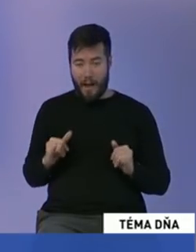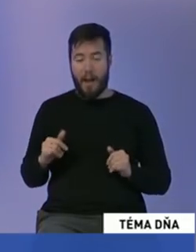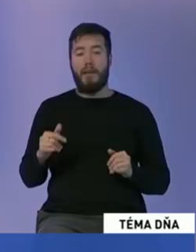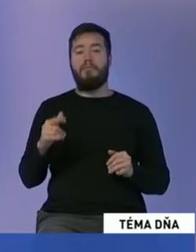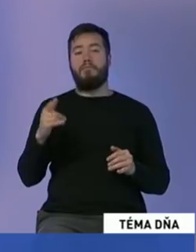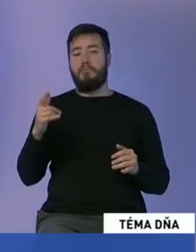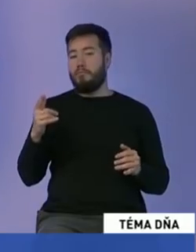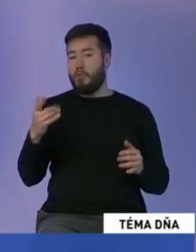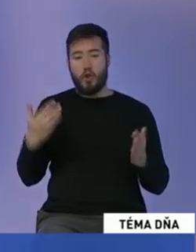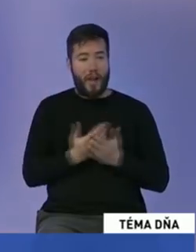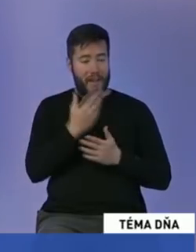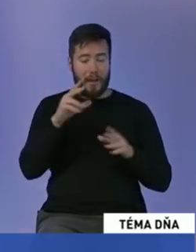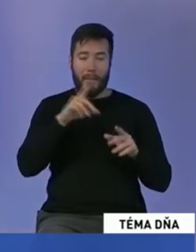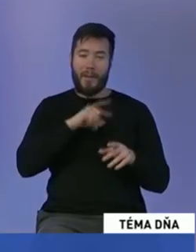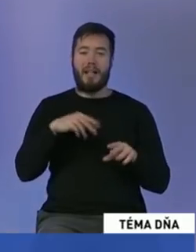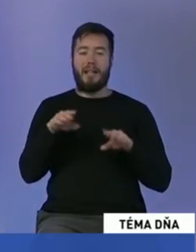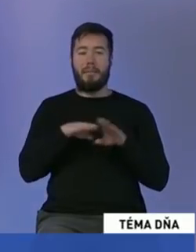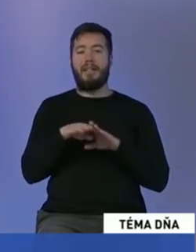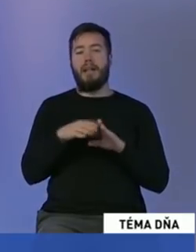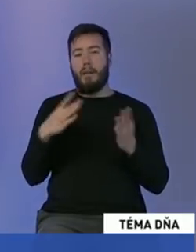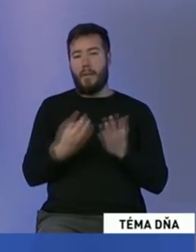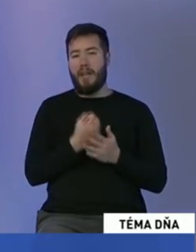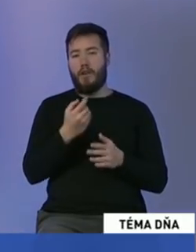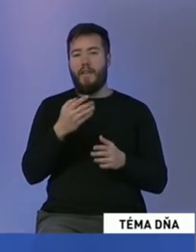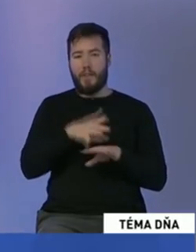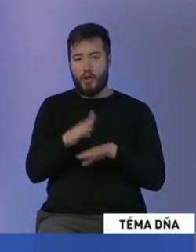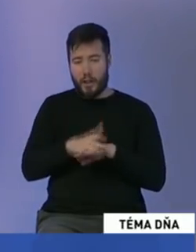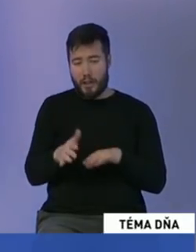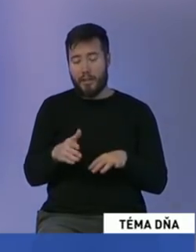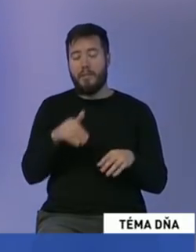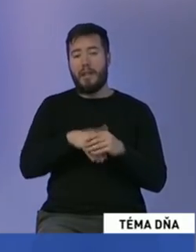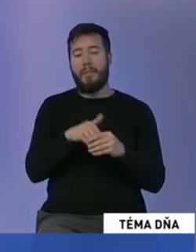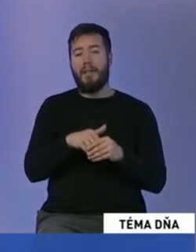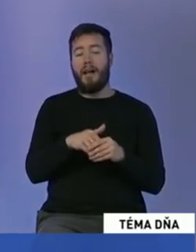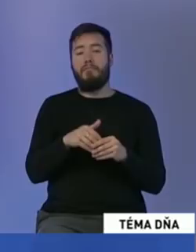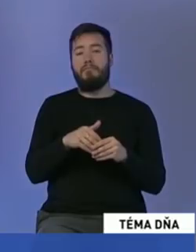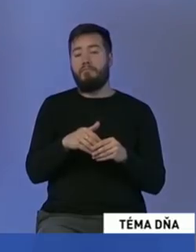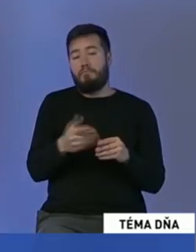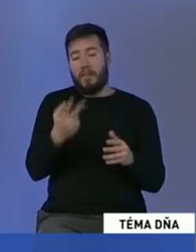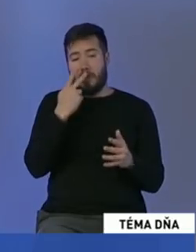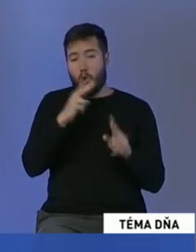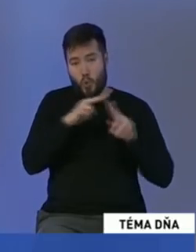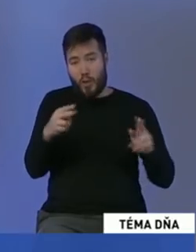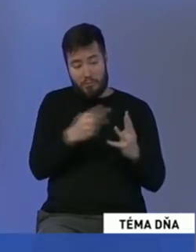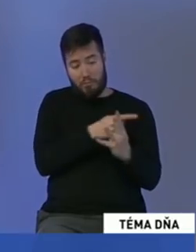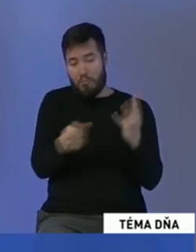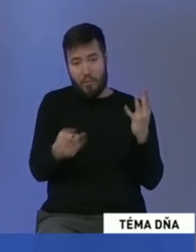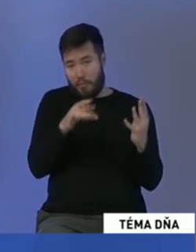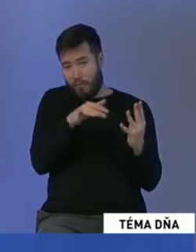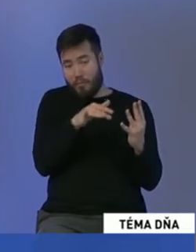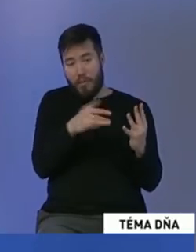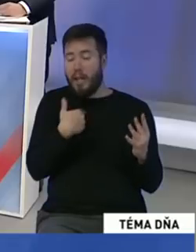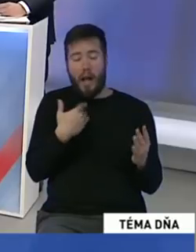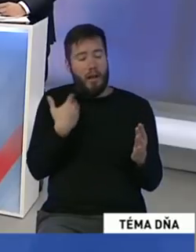podarilo prešetriť tento hrozný zločin a potenciálni objednavateľa, aj vykonávateľa sú pred súdom a ja verím, že máme